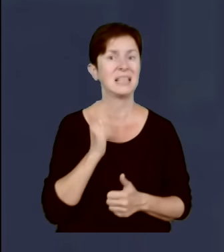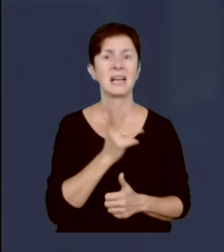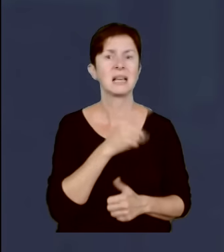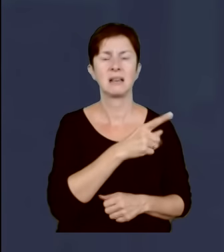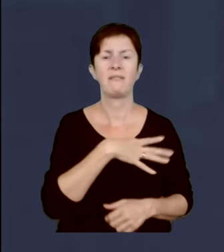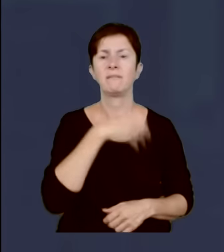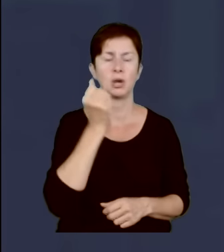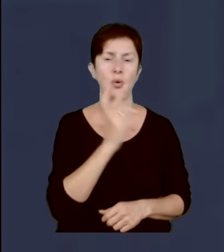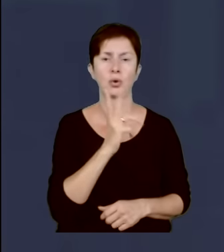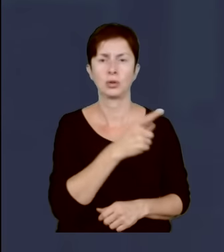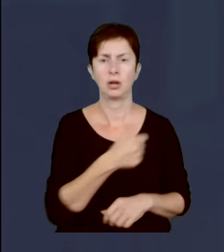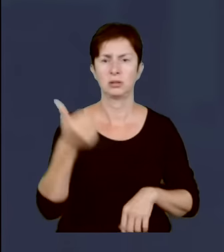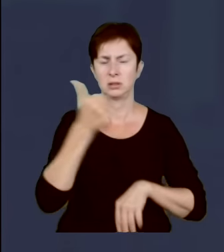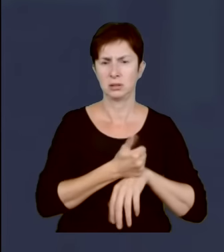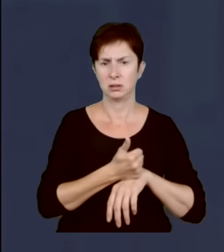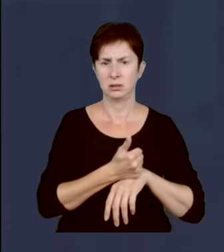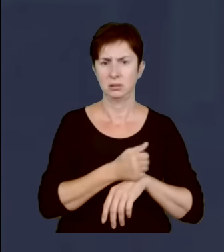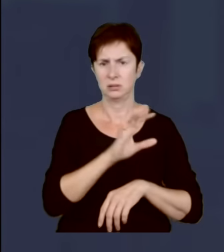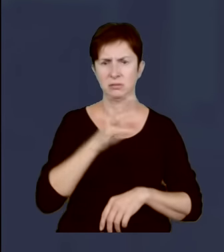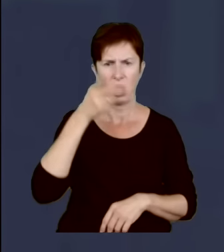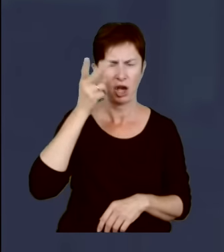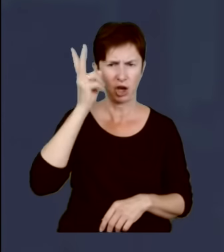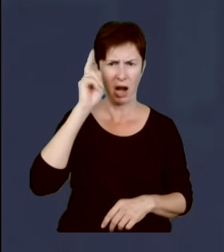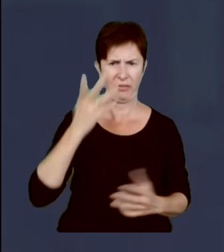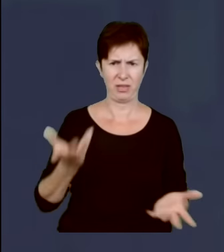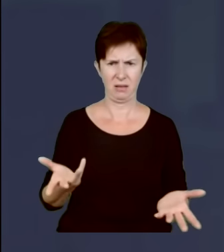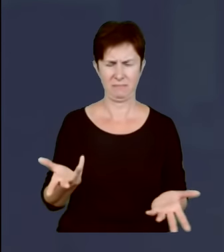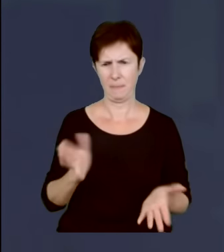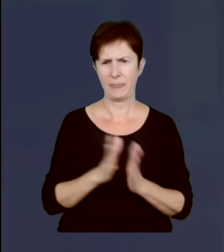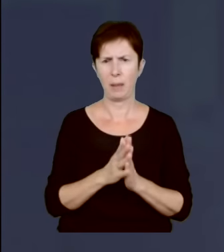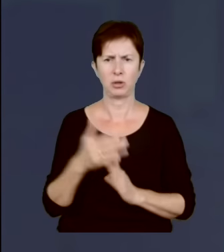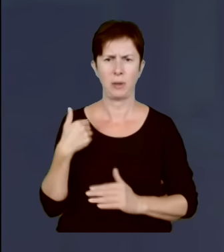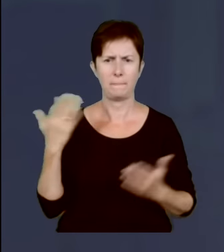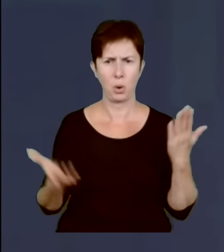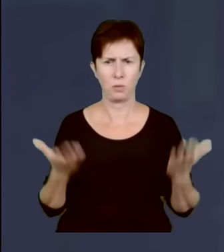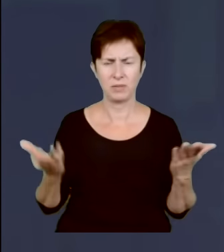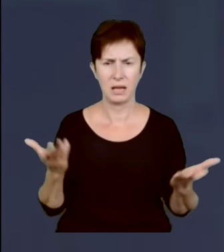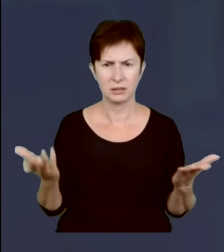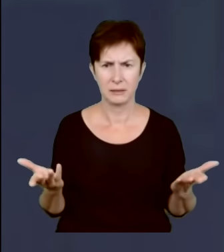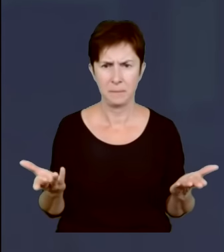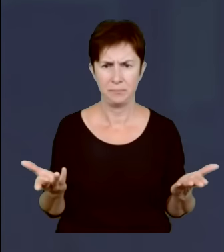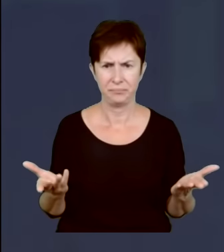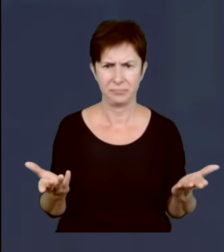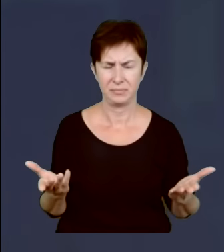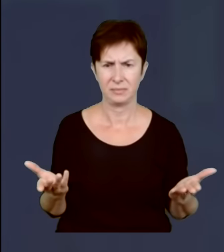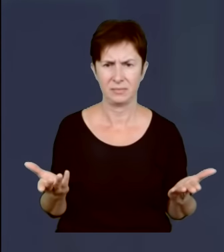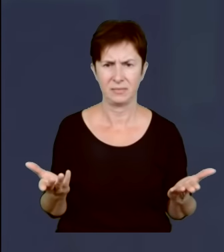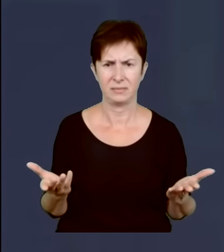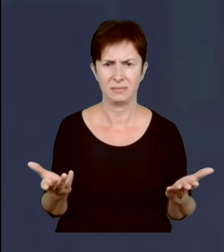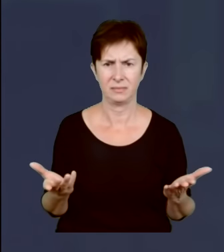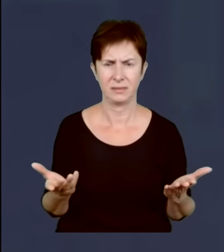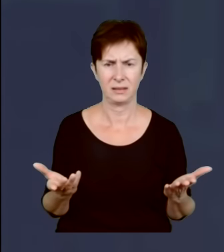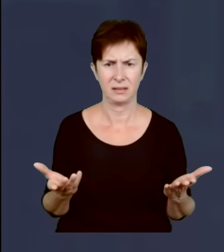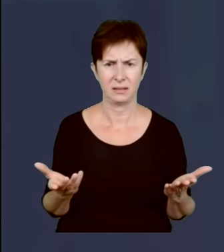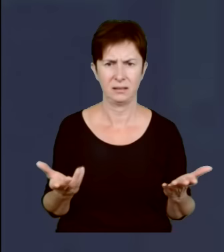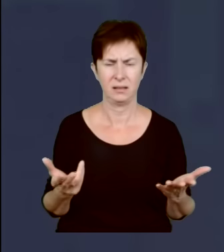dowódcą, generałem z Irlandii. A proszę porównać chociażby stopień nakładów, wysokość nakładów na